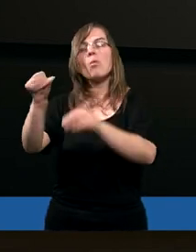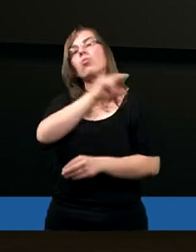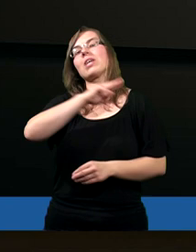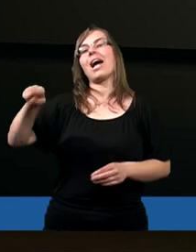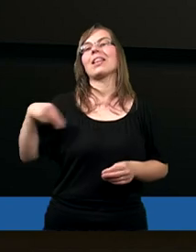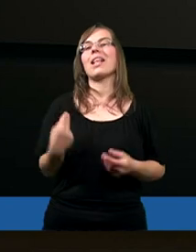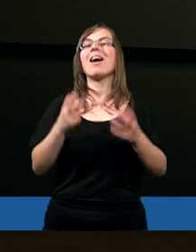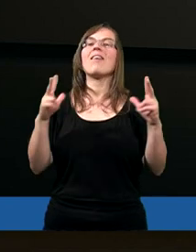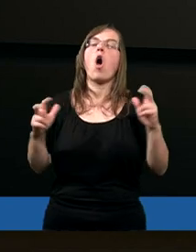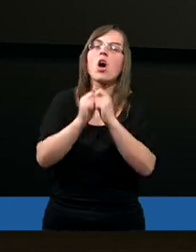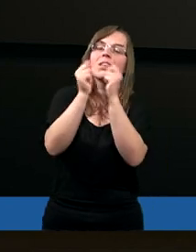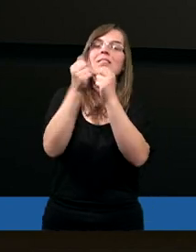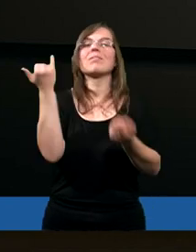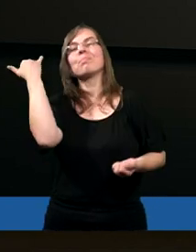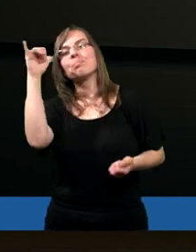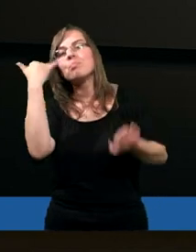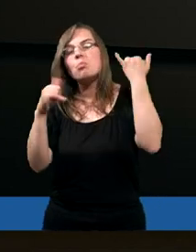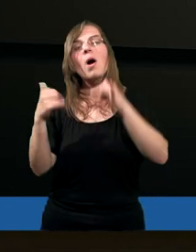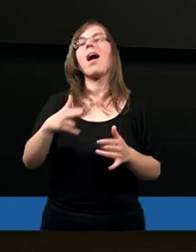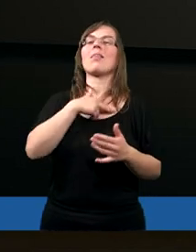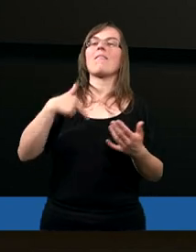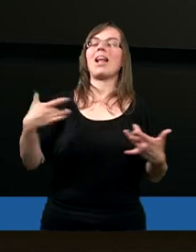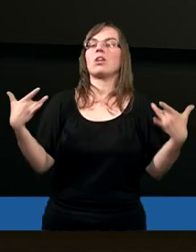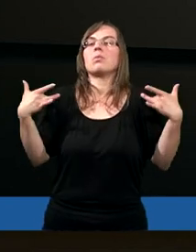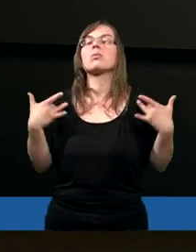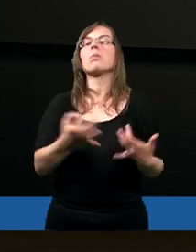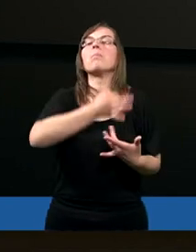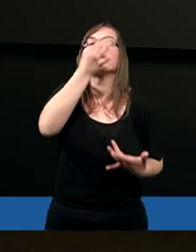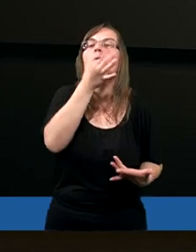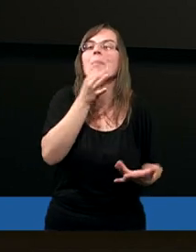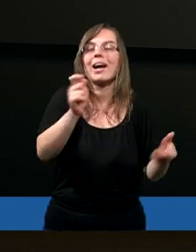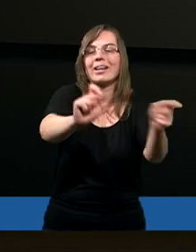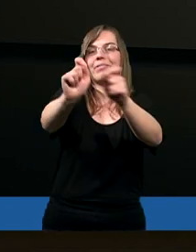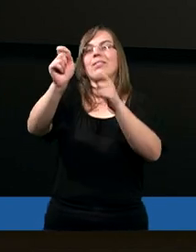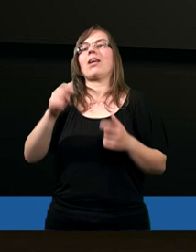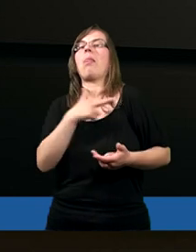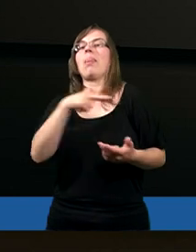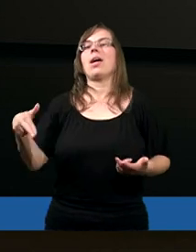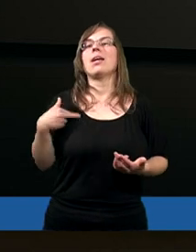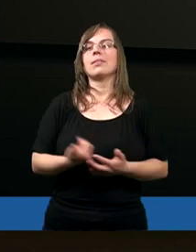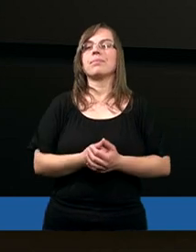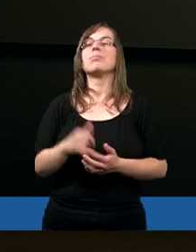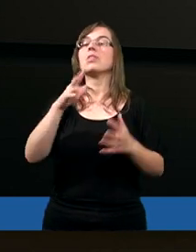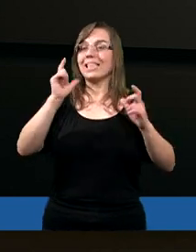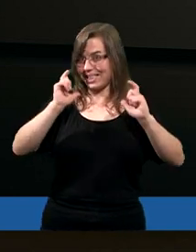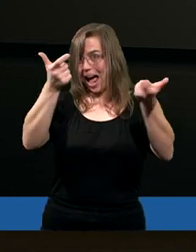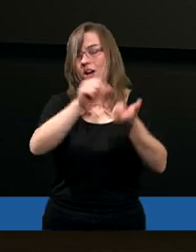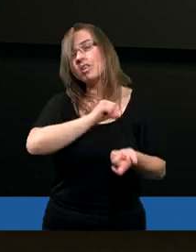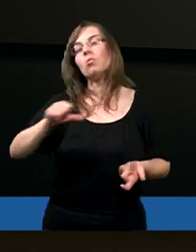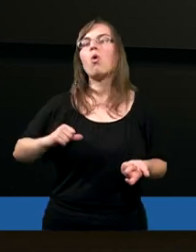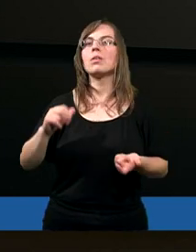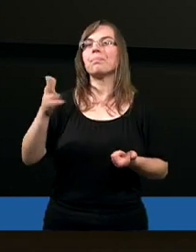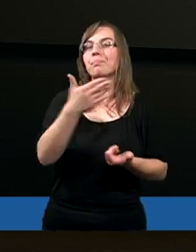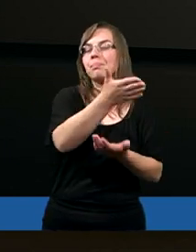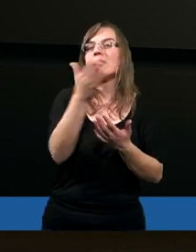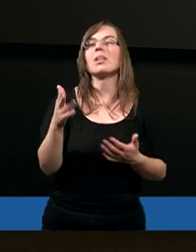naucza nas, wykrywa błędy w naszym życiu, poprawia nas. Czy zdarzyło się kiedyś,